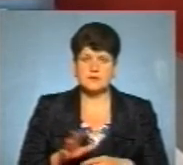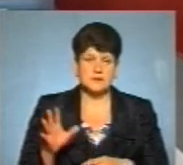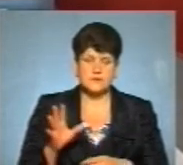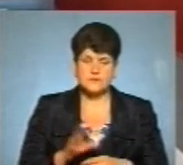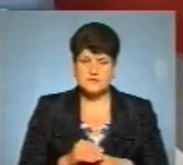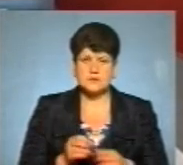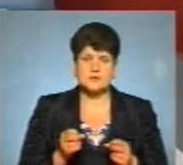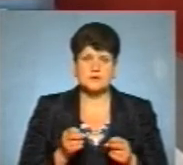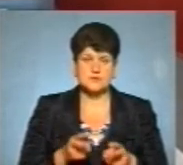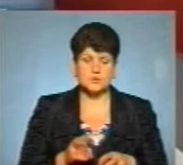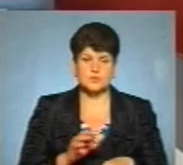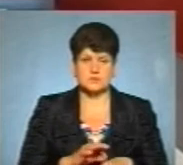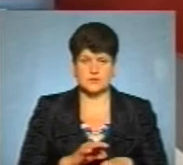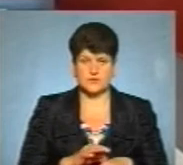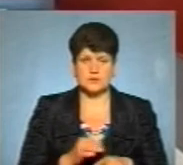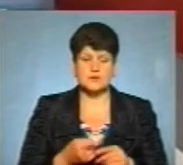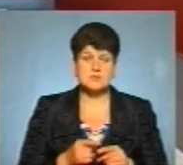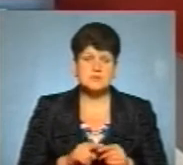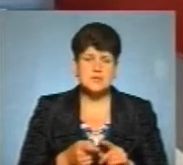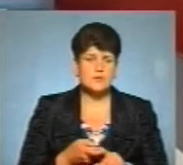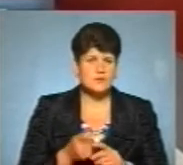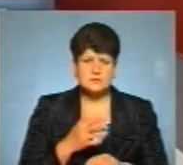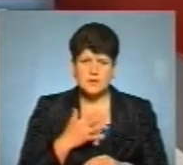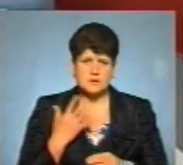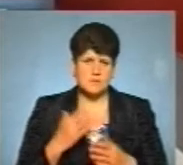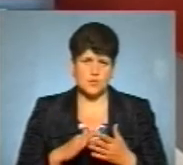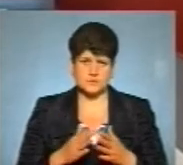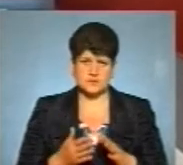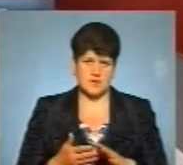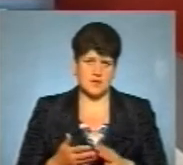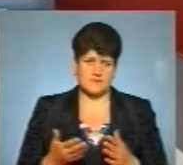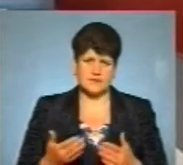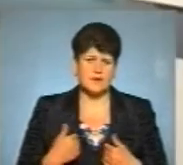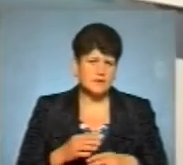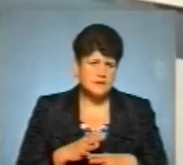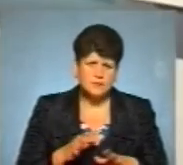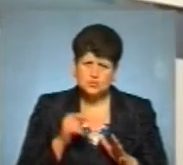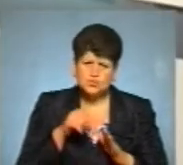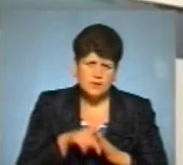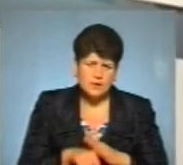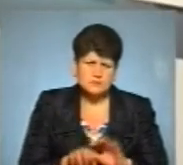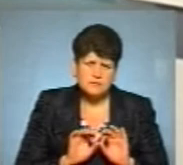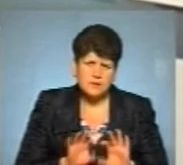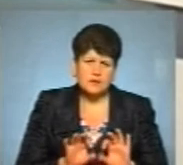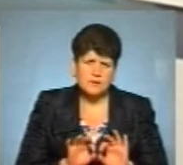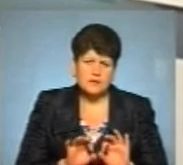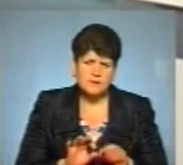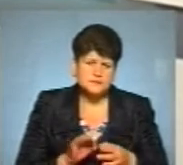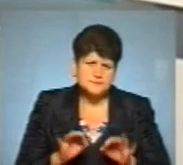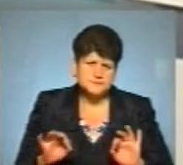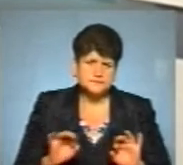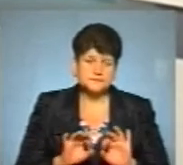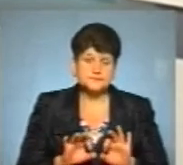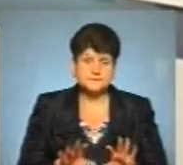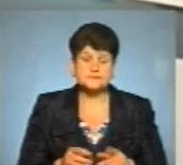ризикують захворіти. Це пов'язано з багатьма обставинами. Я не буду глибоко вдаватися в ці речі.